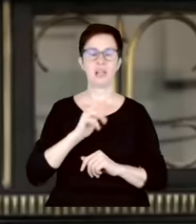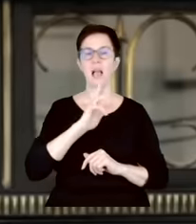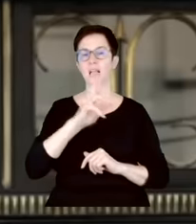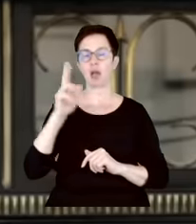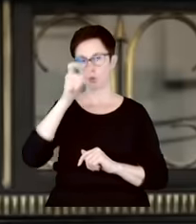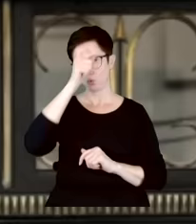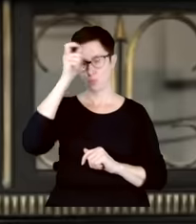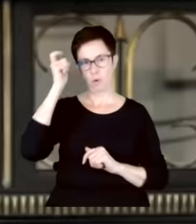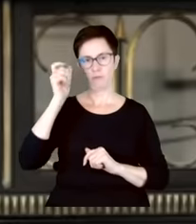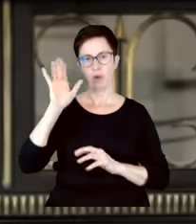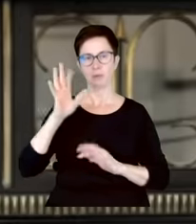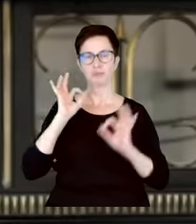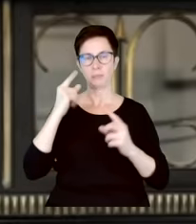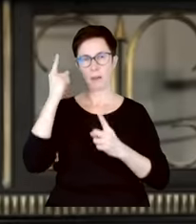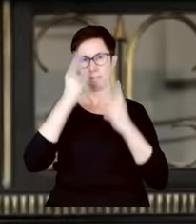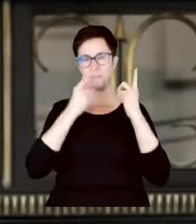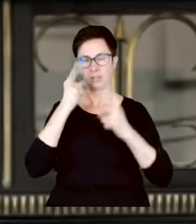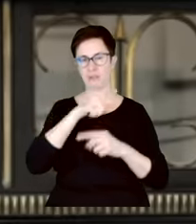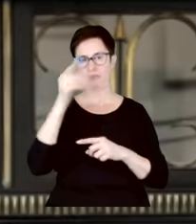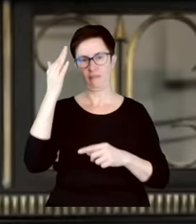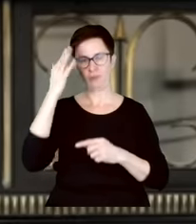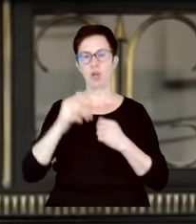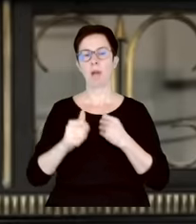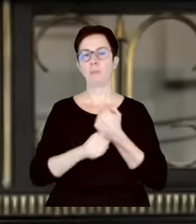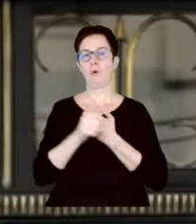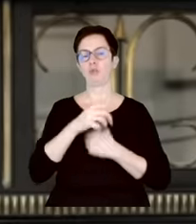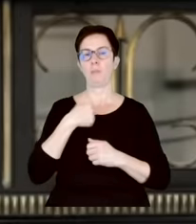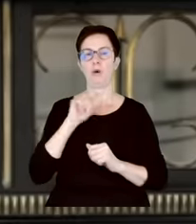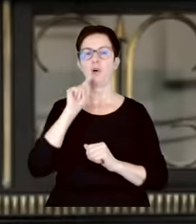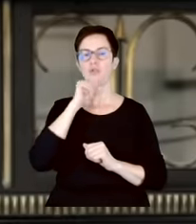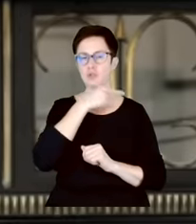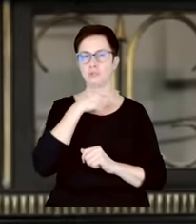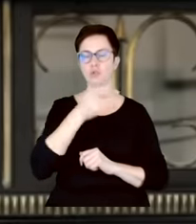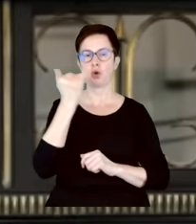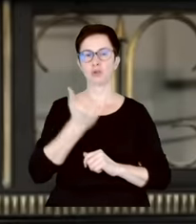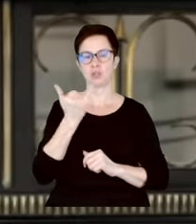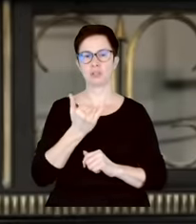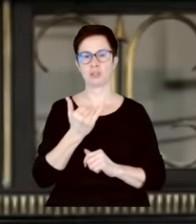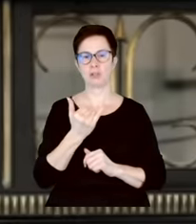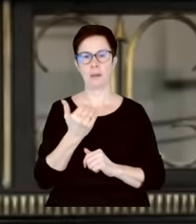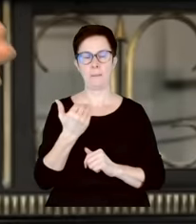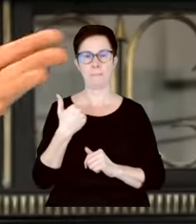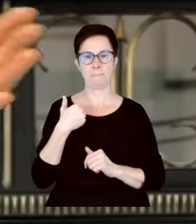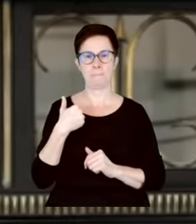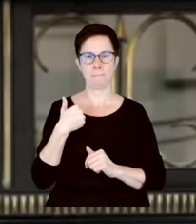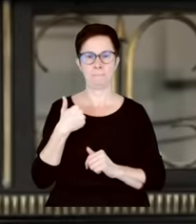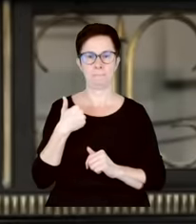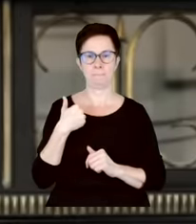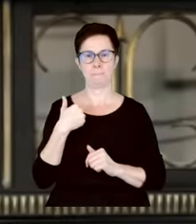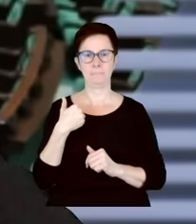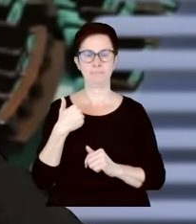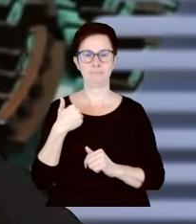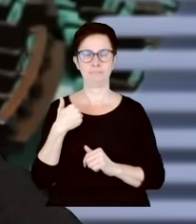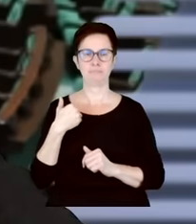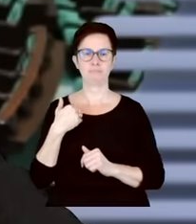zdrosownie myślący wie o tym, że przyczyną była krzywda, której to dziecko doznało ze strony osoby, która ją... Tylko widzi pani poseł, to było